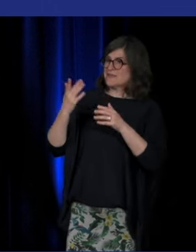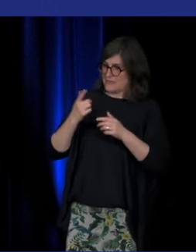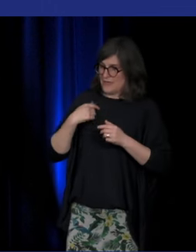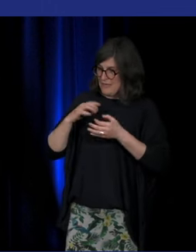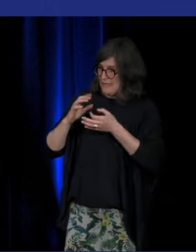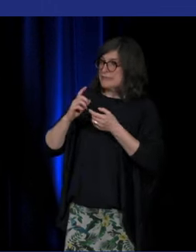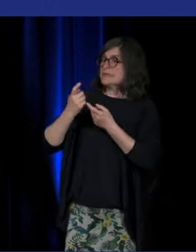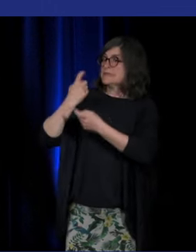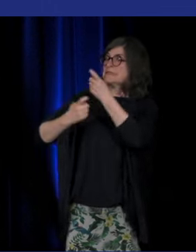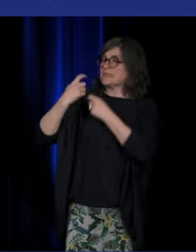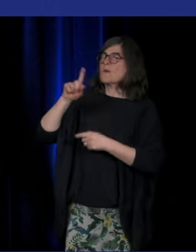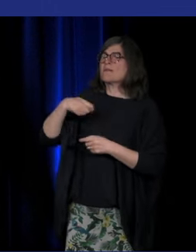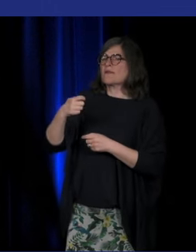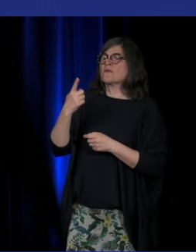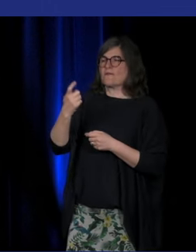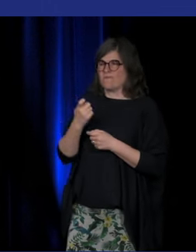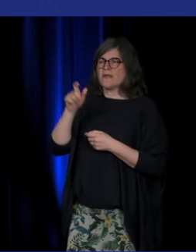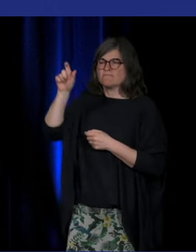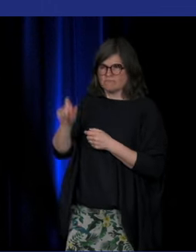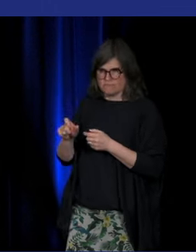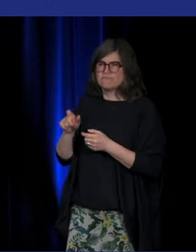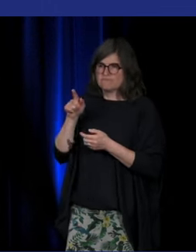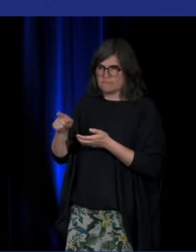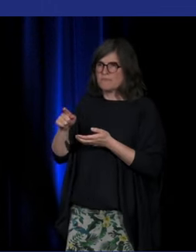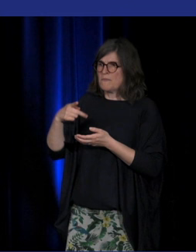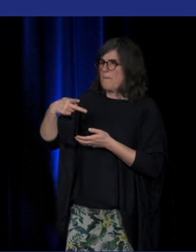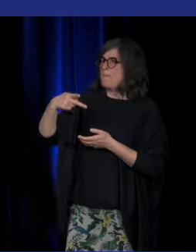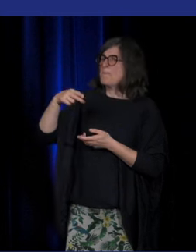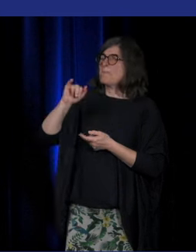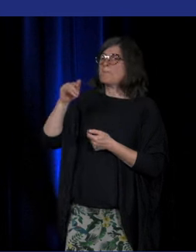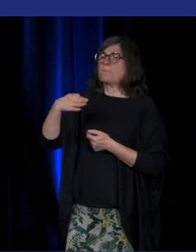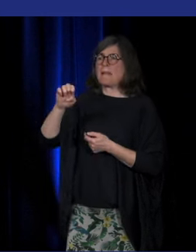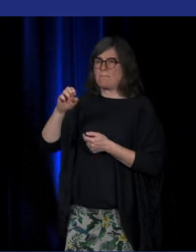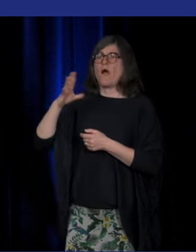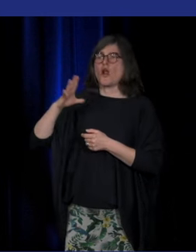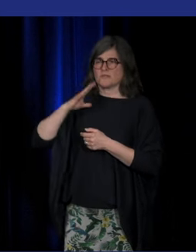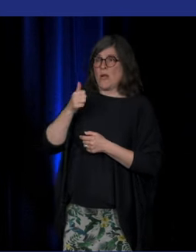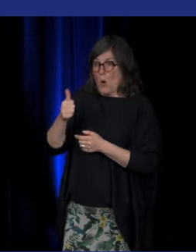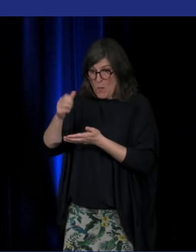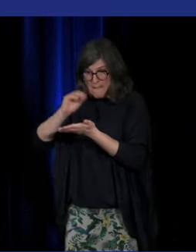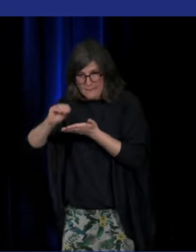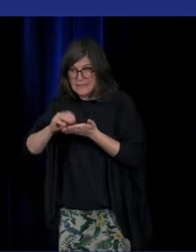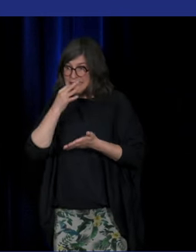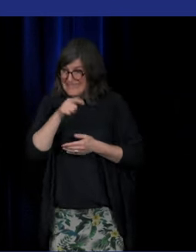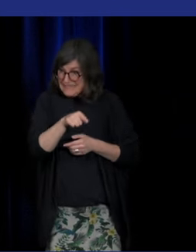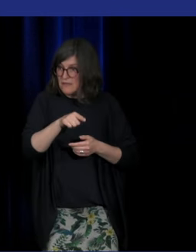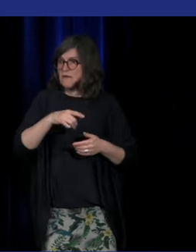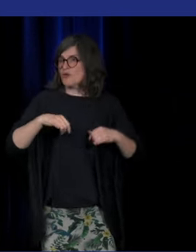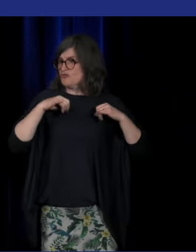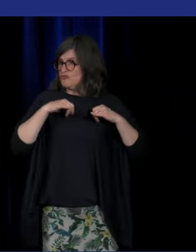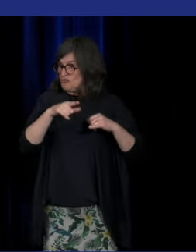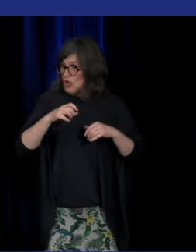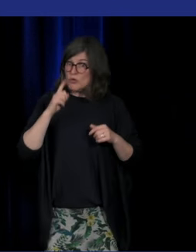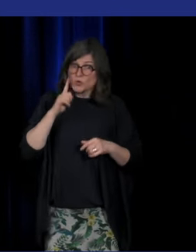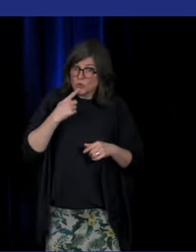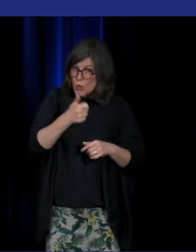naturelle, qui raconte l'histoire de ces sourds qui devient peintre et qui meurt, il décède très jeune à l'âge de 16 ans. Donc,'est